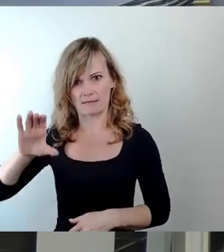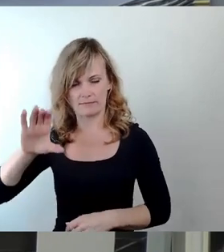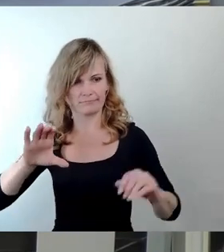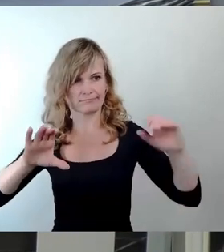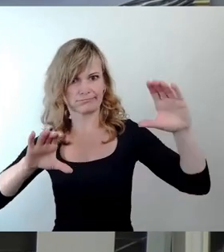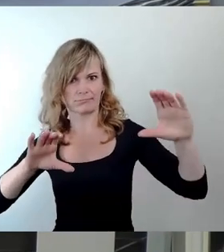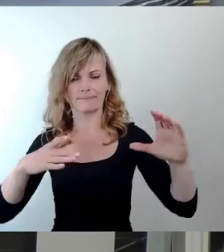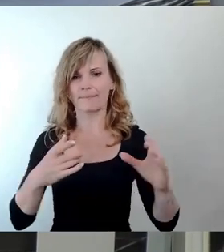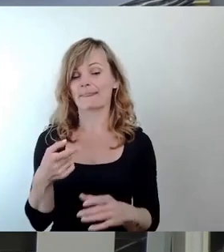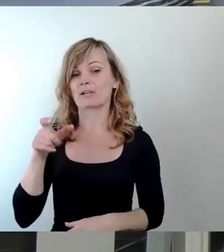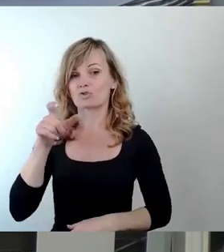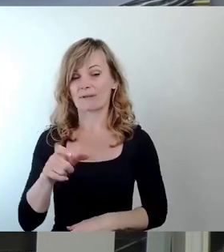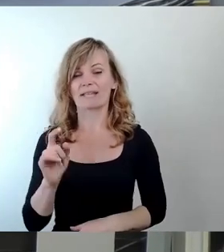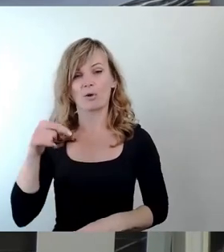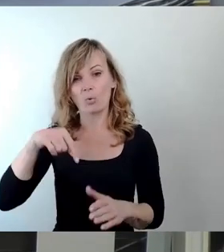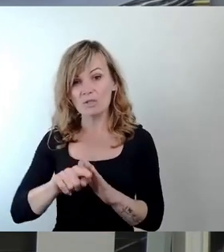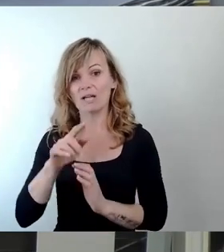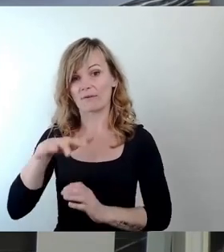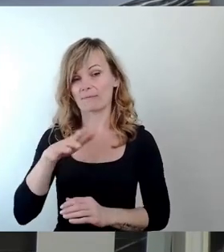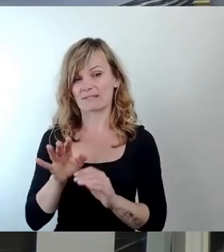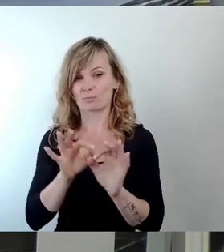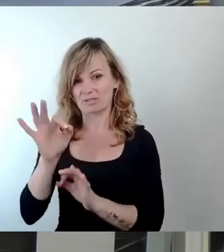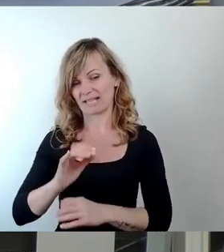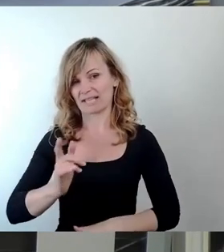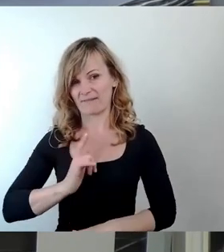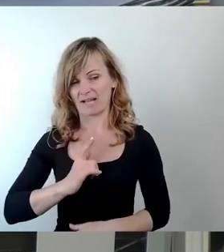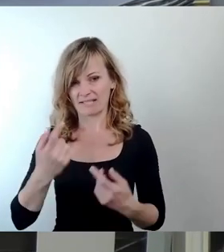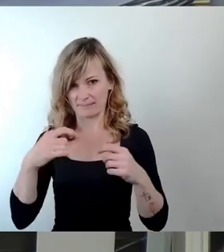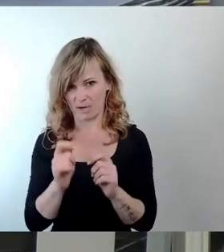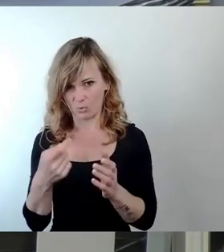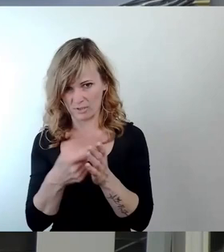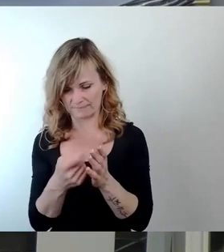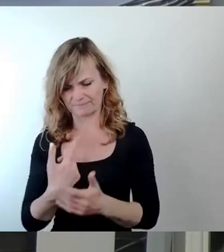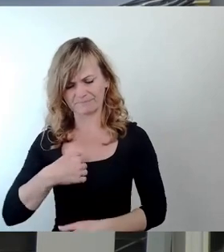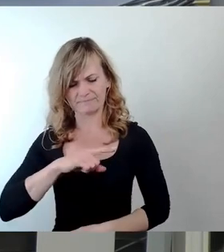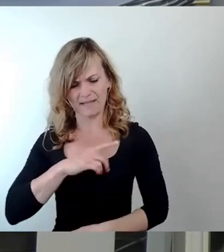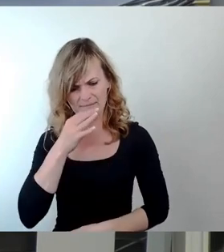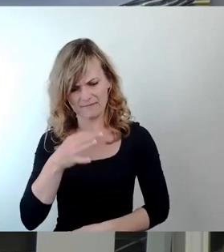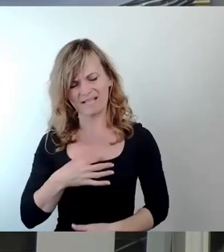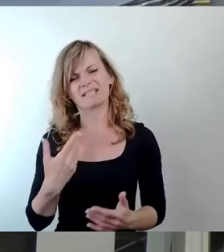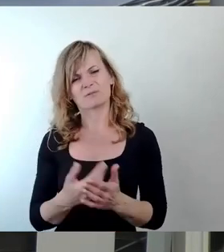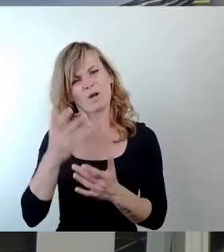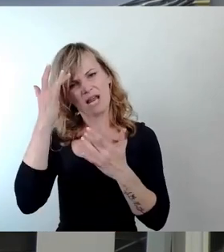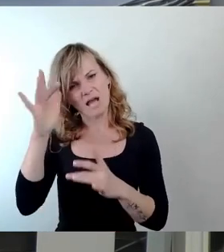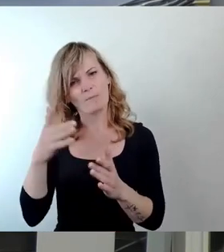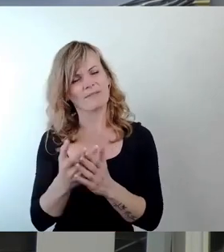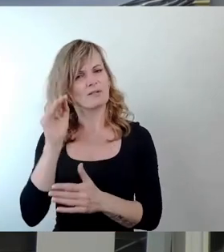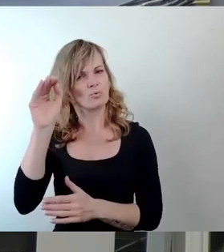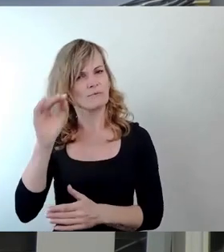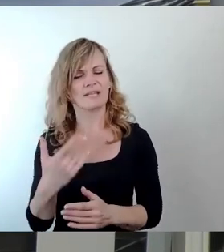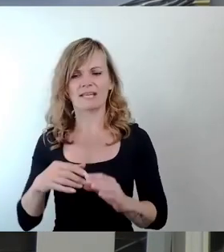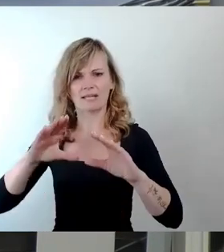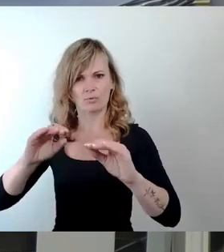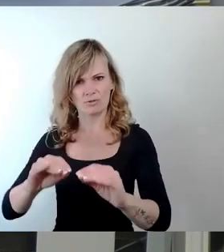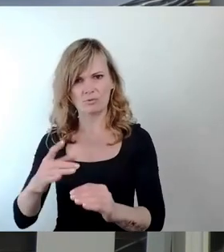ist deutlich unter 15 Prozent der erwarteten Baukosten. Und da stelle ich mir die Frage, ist es überhaupt legitim, dass eine zukünftige Nutzung von einem Spender